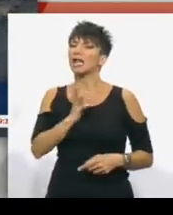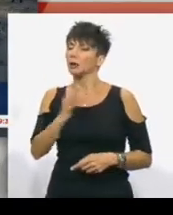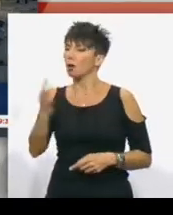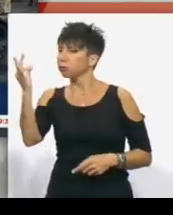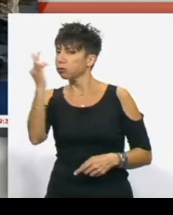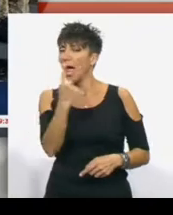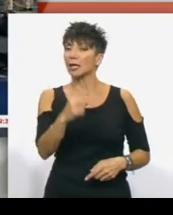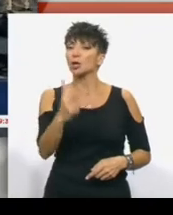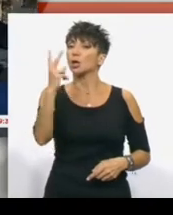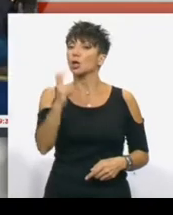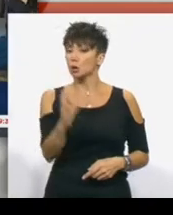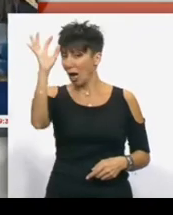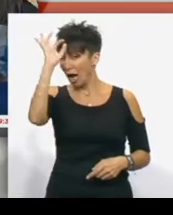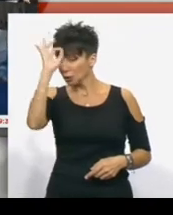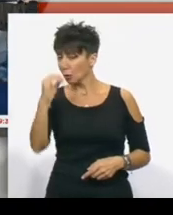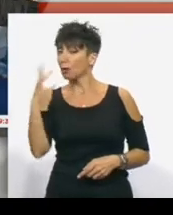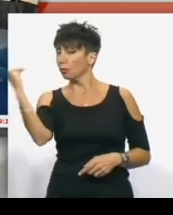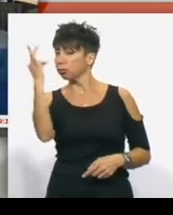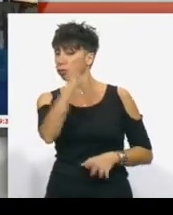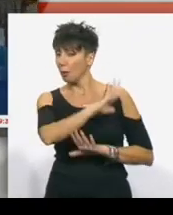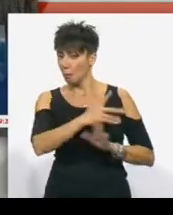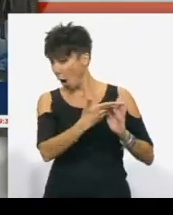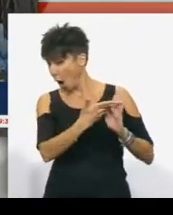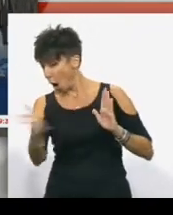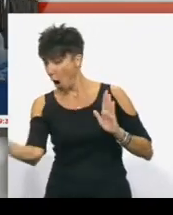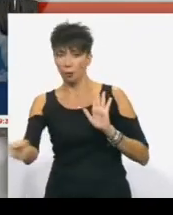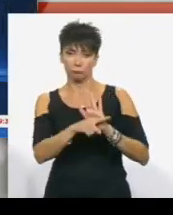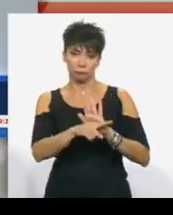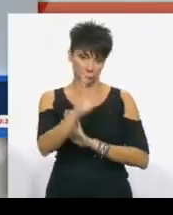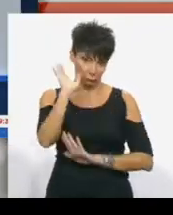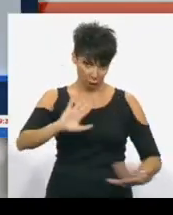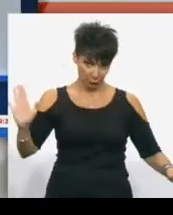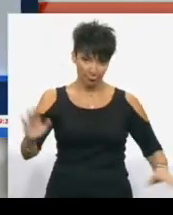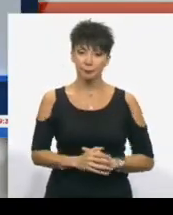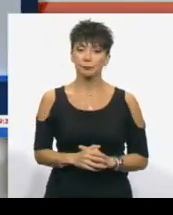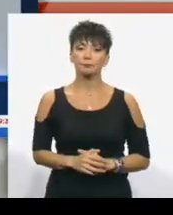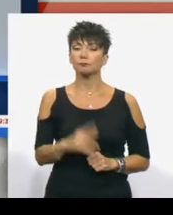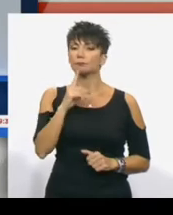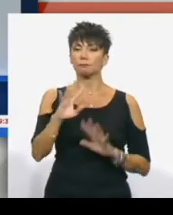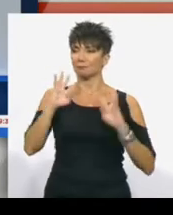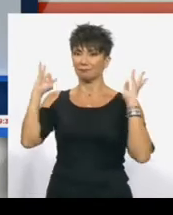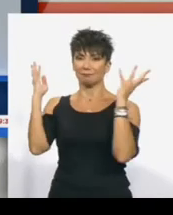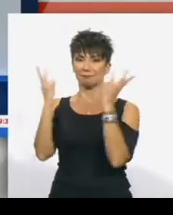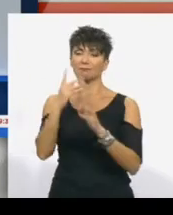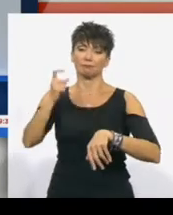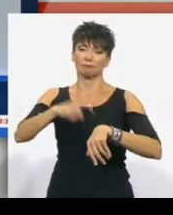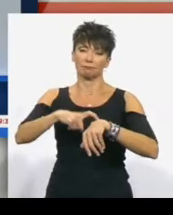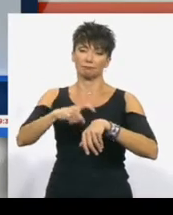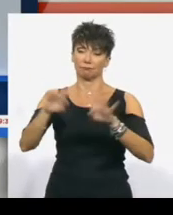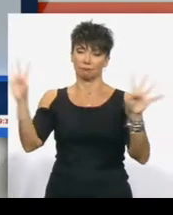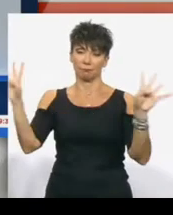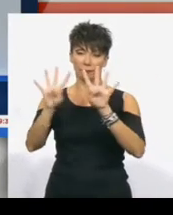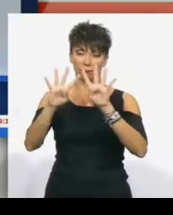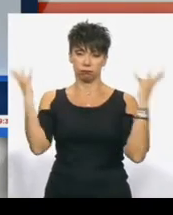εργάζονται στη δομή στο Καράτεπέ. Τα αποτελέσματα όλων ήταν αρνητικά. Κλειστό κέντρο σημαίνει ότι υπάρχει ωράριο στη λειτουργία του κέντρου.